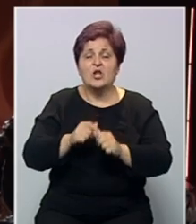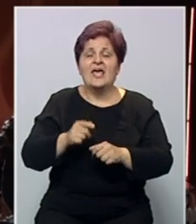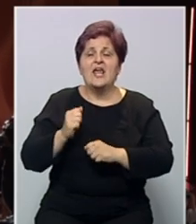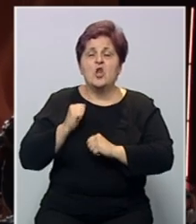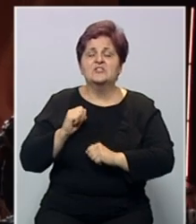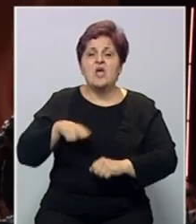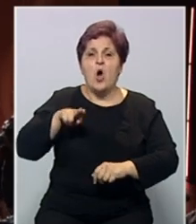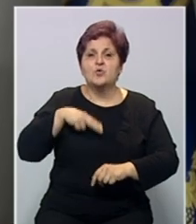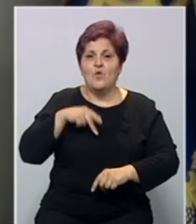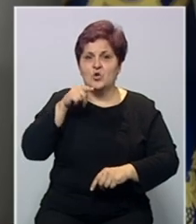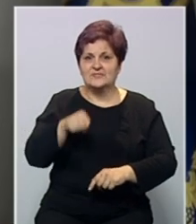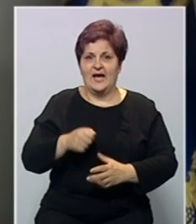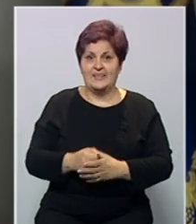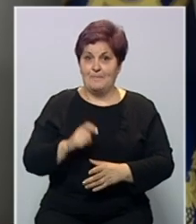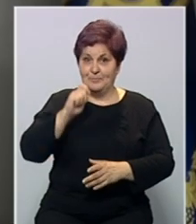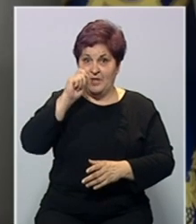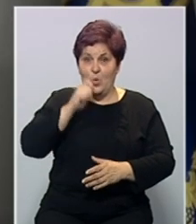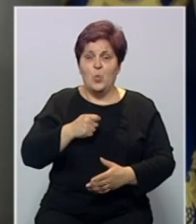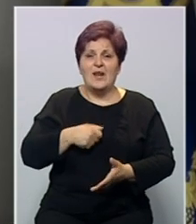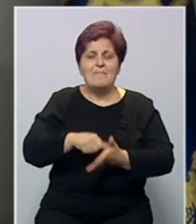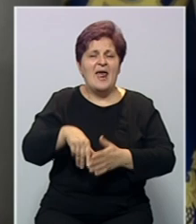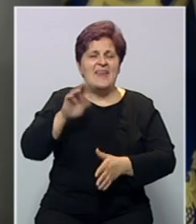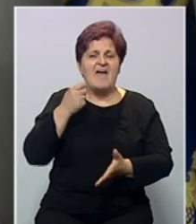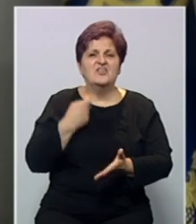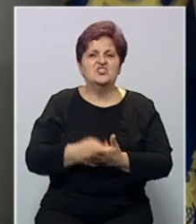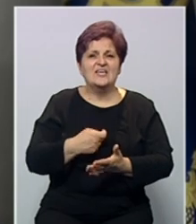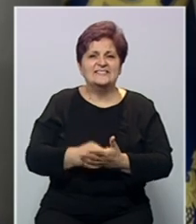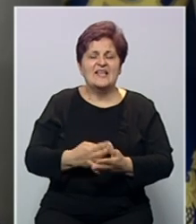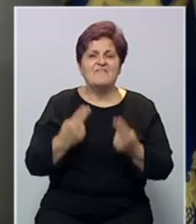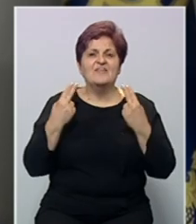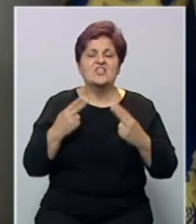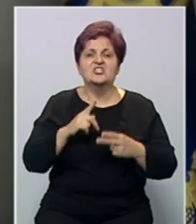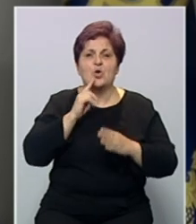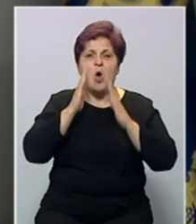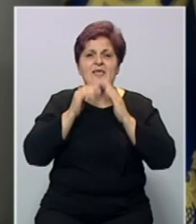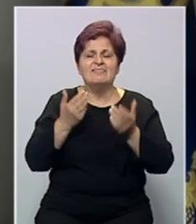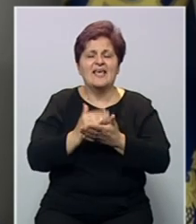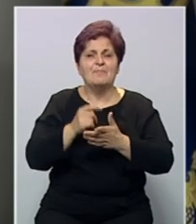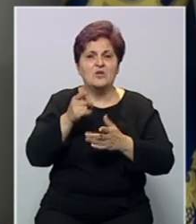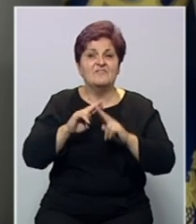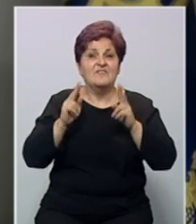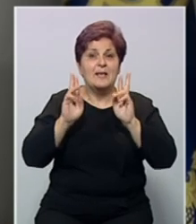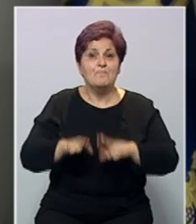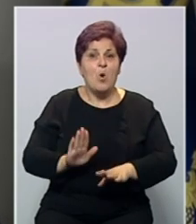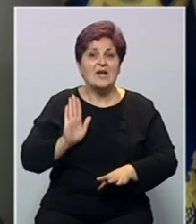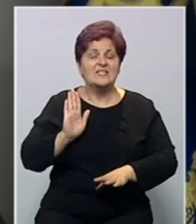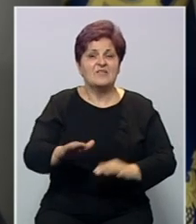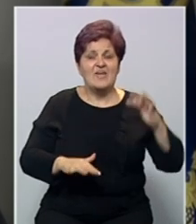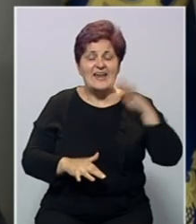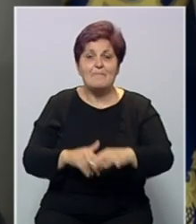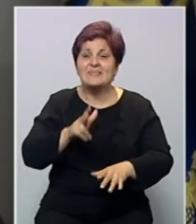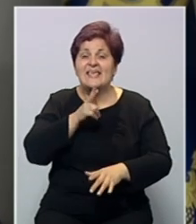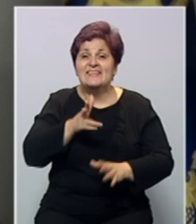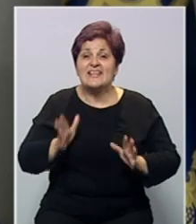odgovornost za njega. Ukrajina je platila najveću cijenu za ideale i vrijednosti koje dijelimo s vama. Svijet mora zastaviti agresiju i